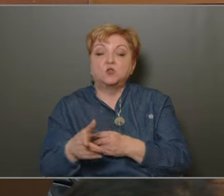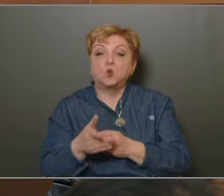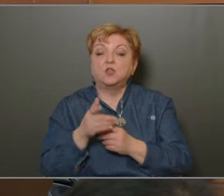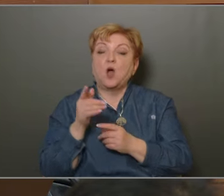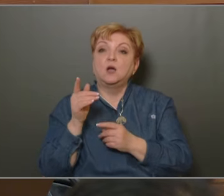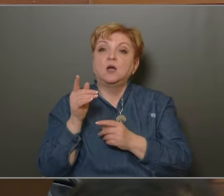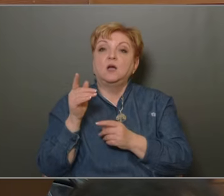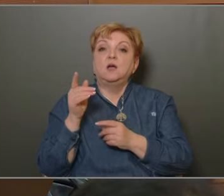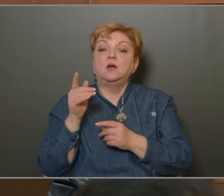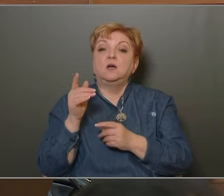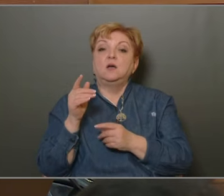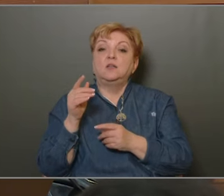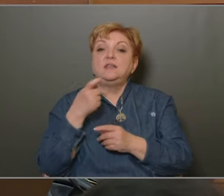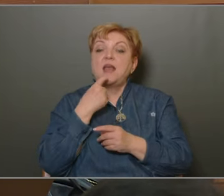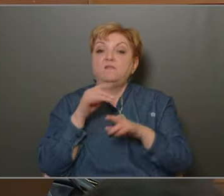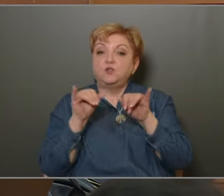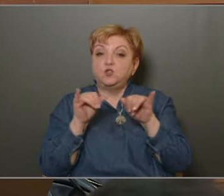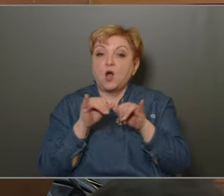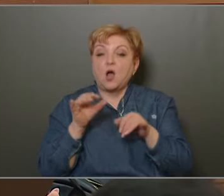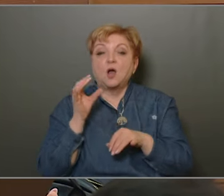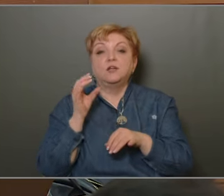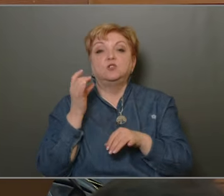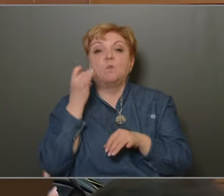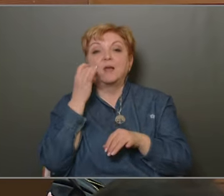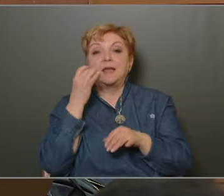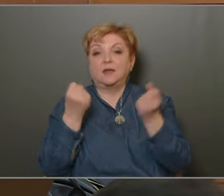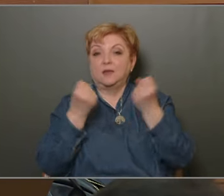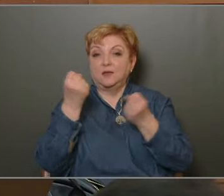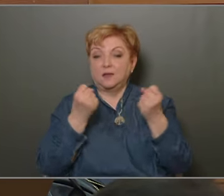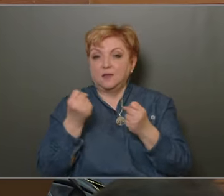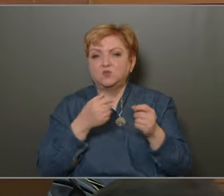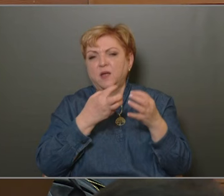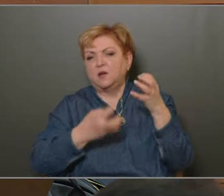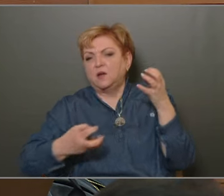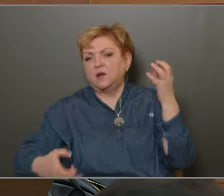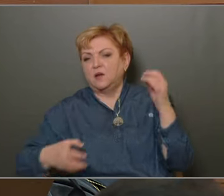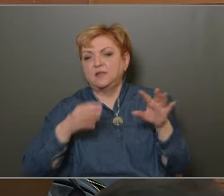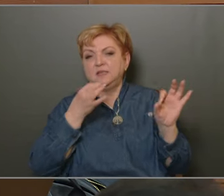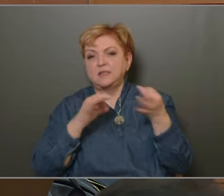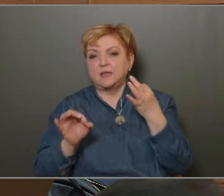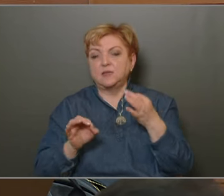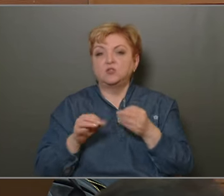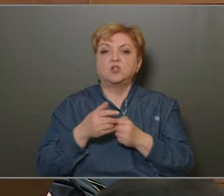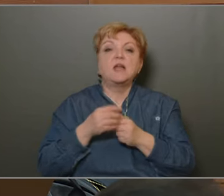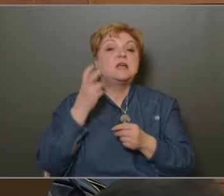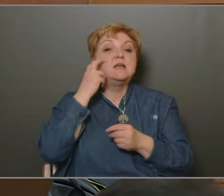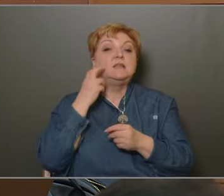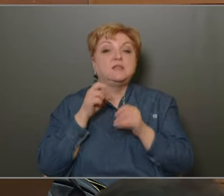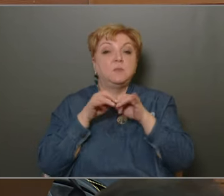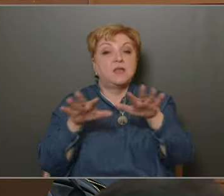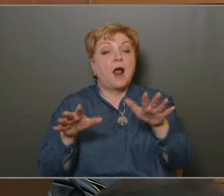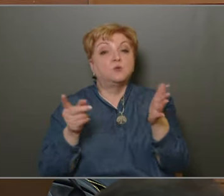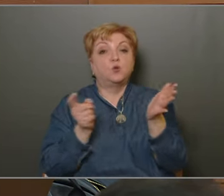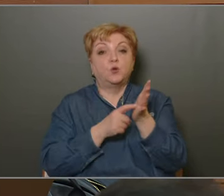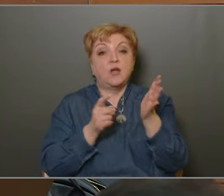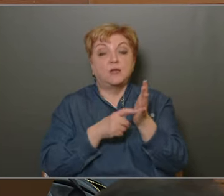B-kategóriás jogosítvány megszerzését támogatjuk, és még hosszan lehetne sorolni az intézkedéseket. Széleskörű intézményhálózatunk